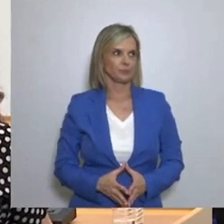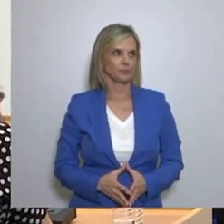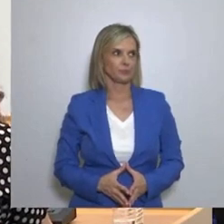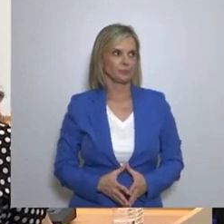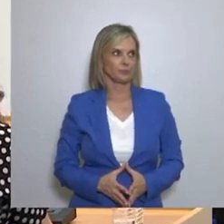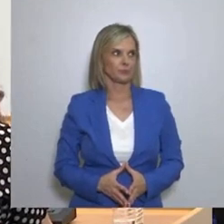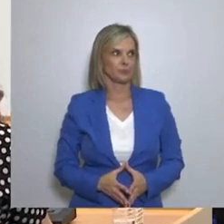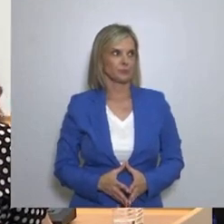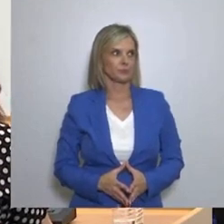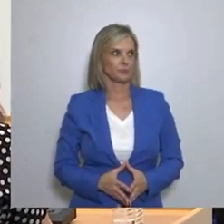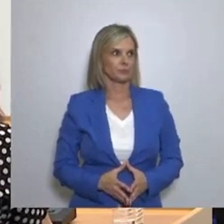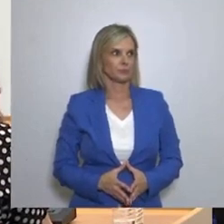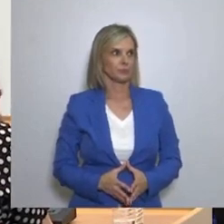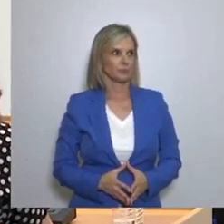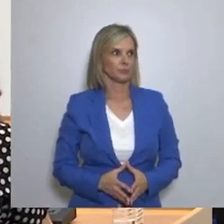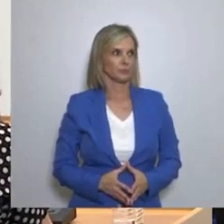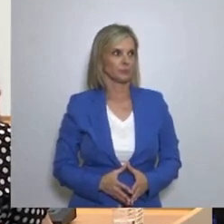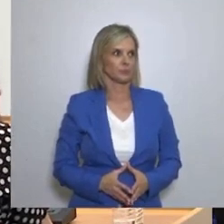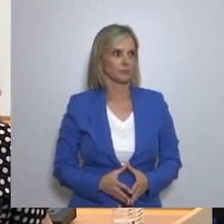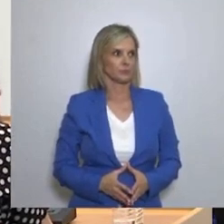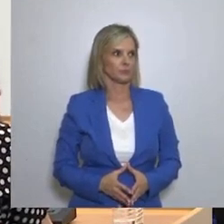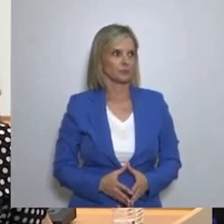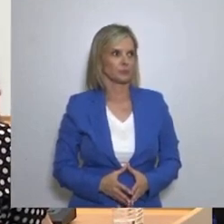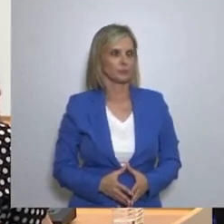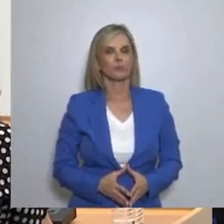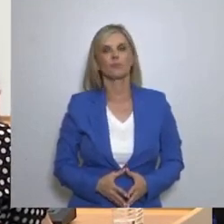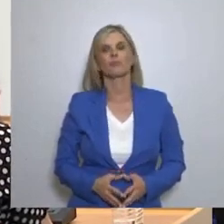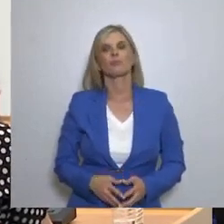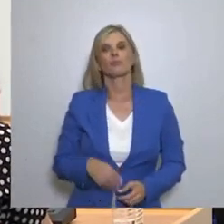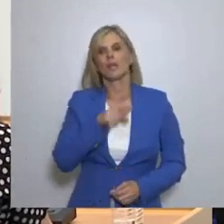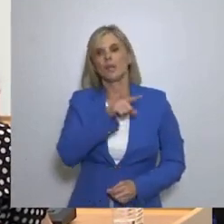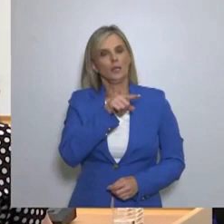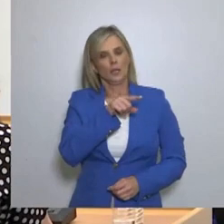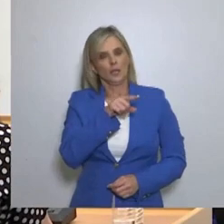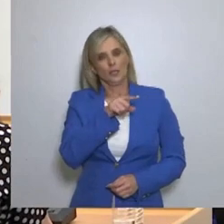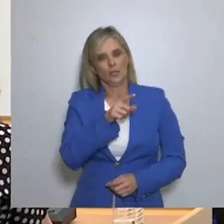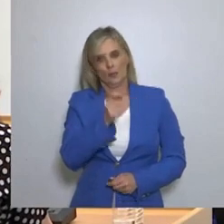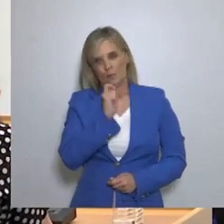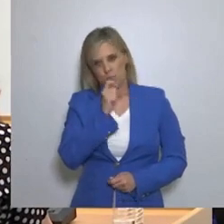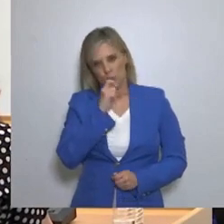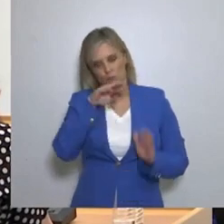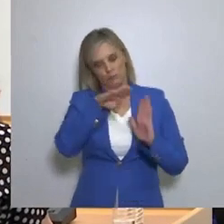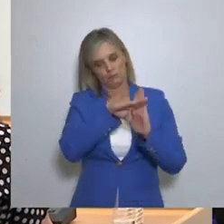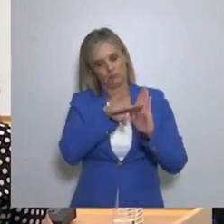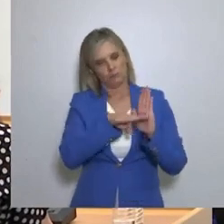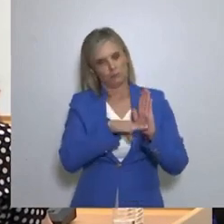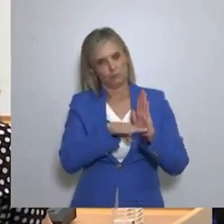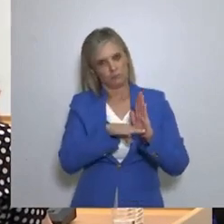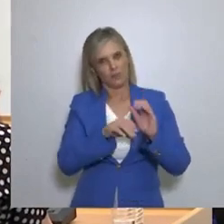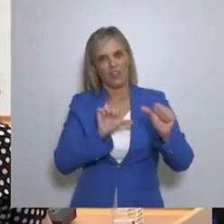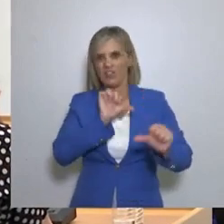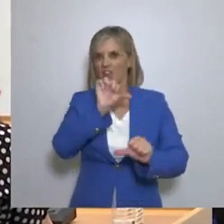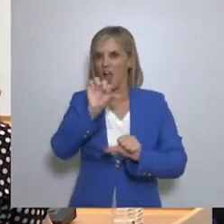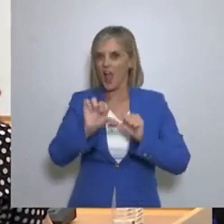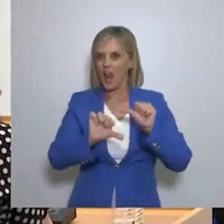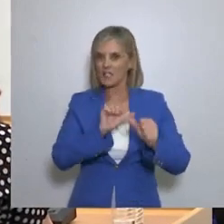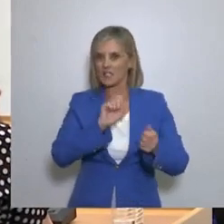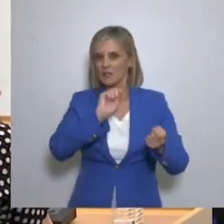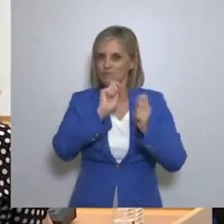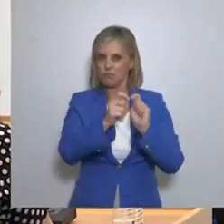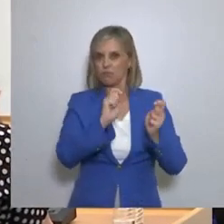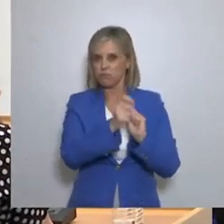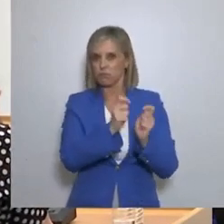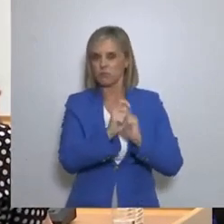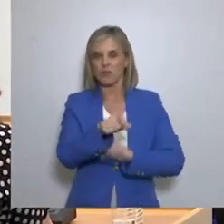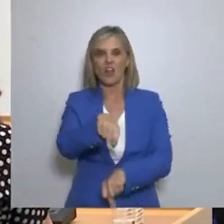Επόμενη ερώτηση Στο σχέδιό σας για την επόμενη μέρα Δηλώνατε ότι θα προβείτε στην εξηγίανση του δικαστικού σώματος Για να